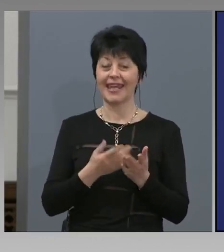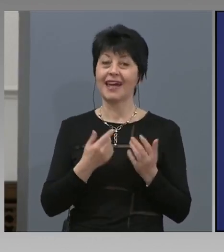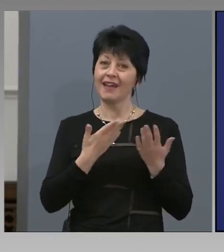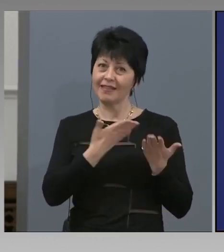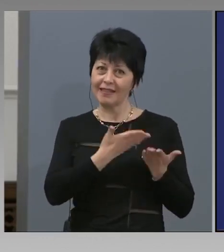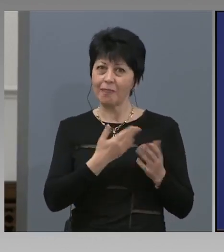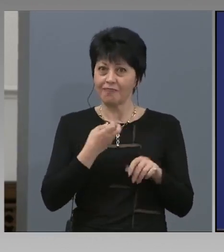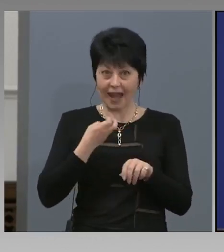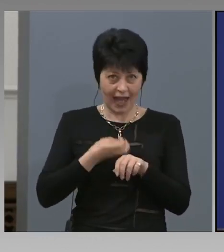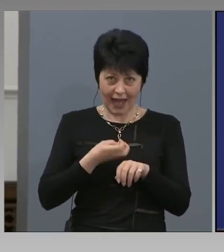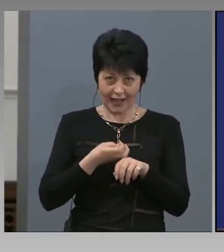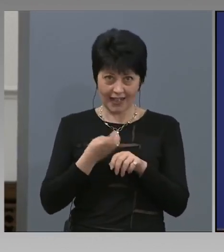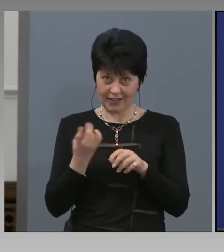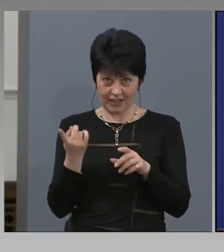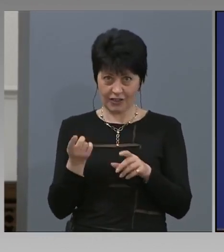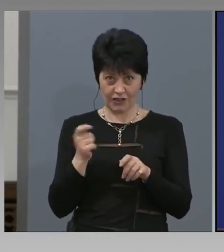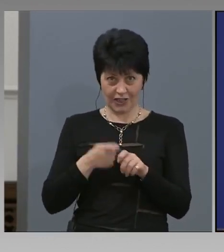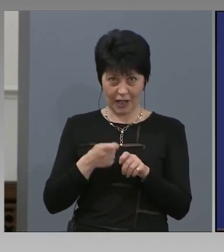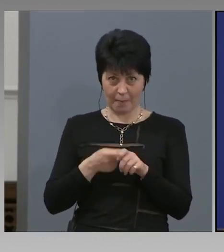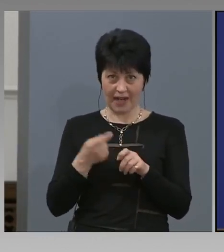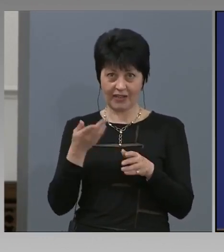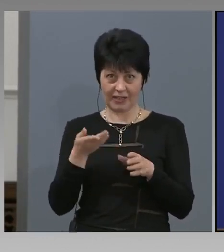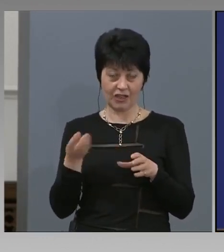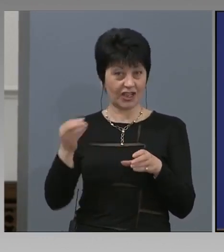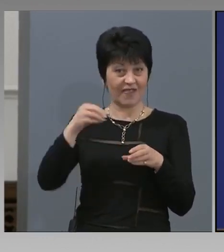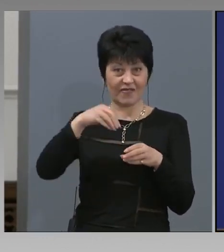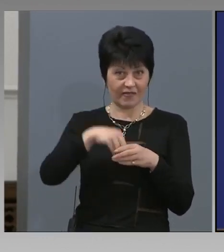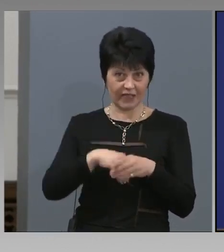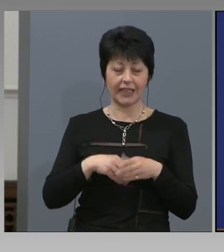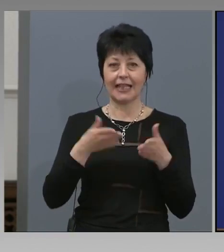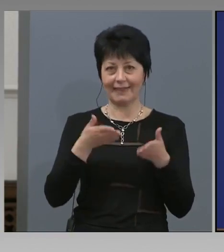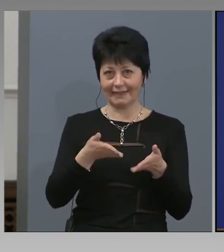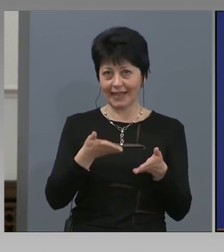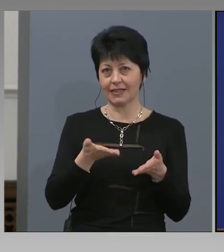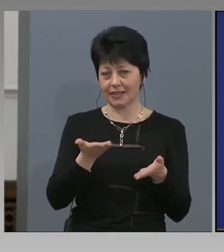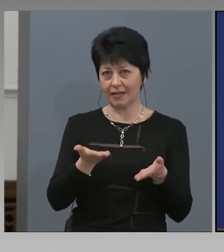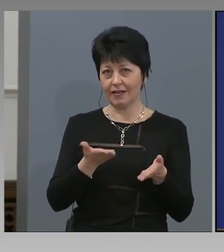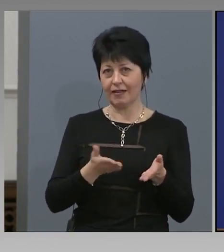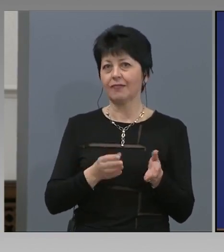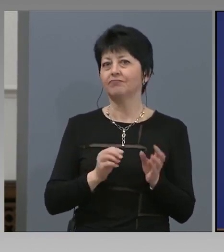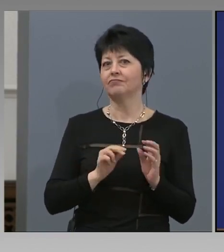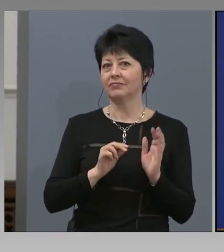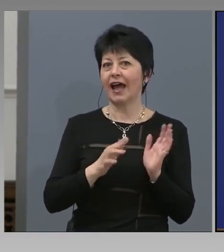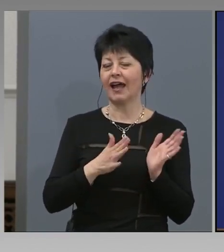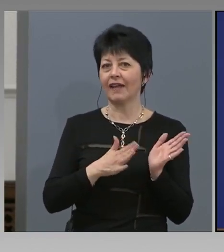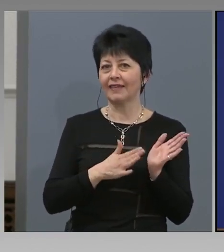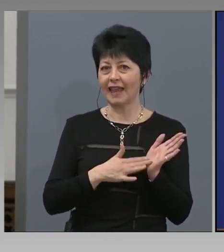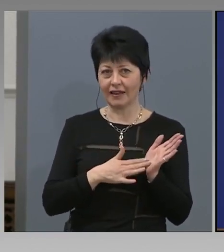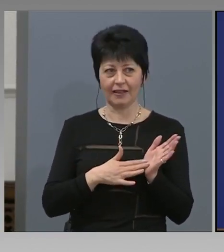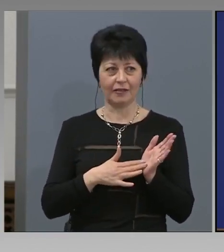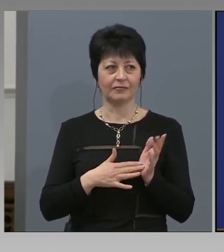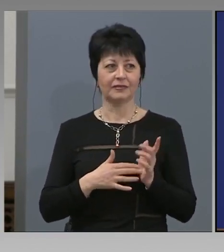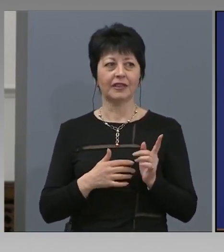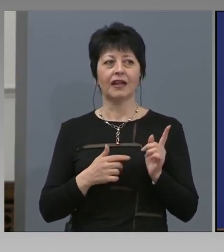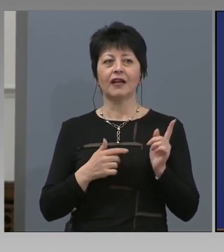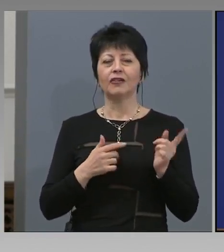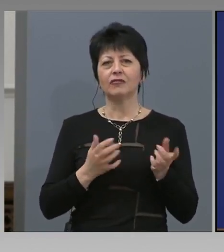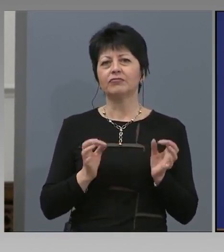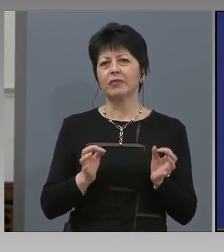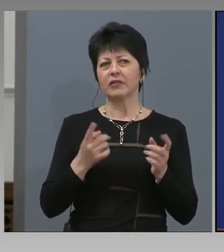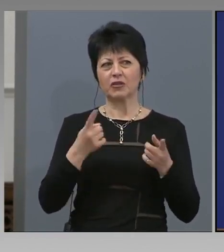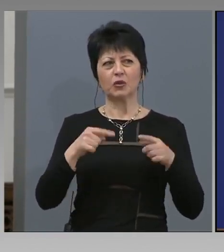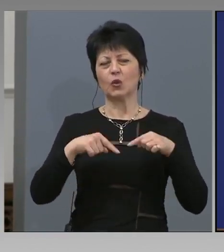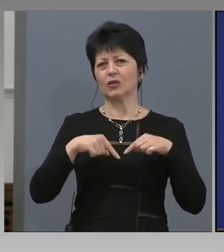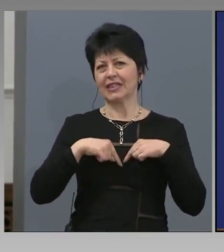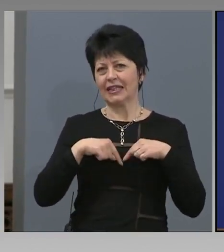Въпросът ми е към господин Дончеве. Това приложение е издържано ли е юридически, за да не завълят сега един тон съдебни искове и да го